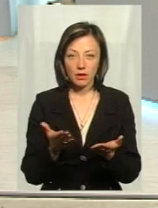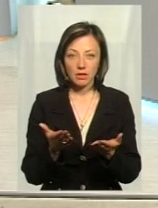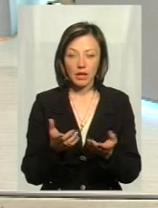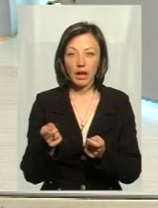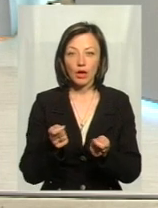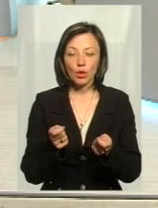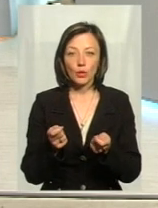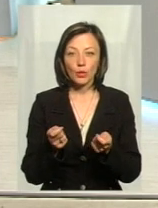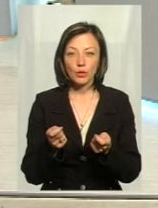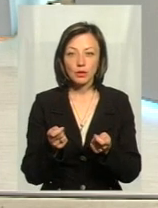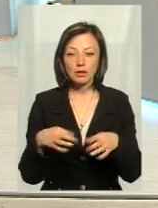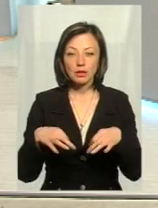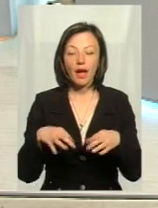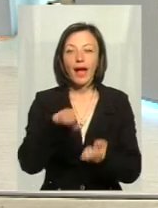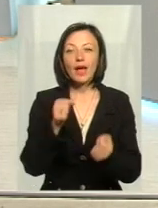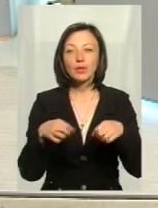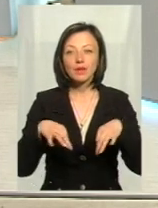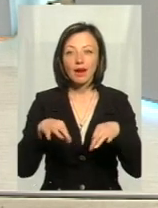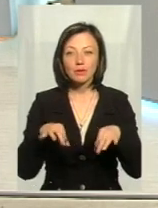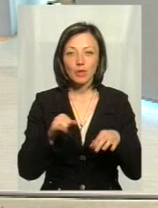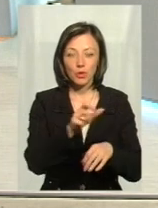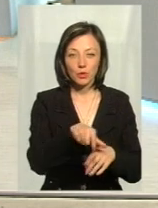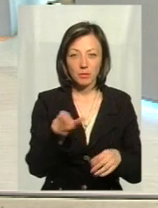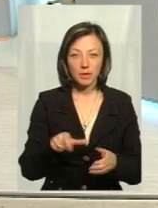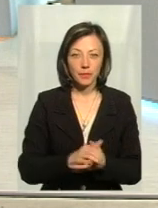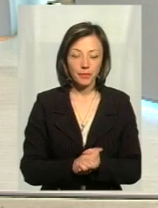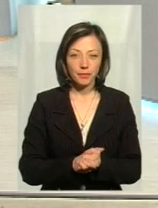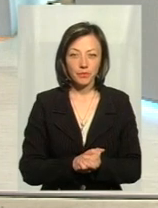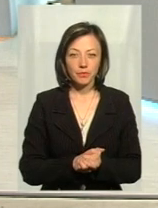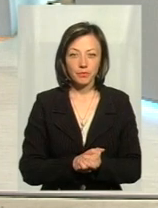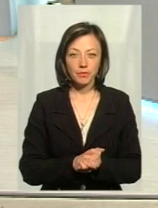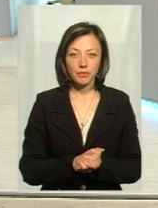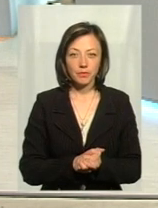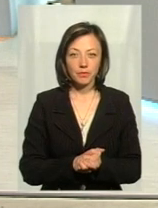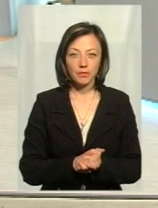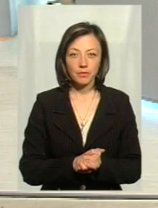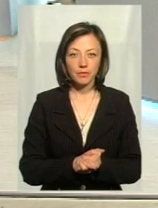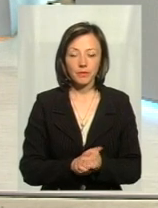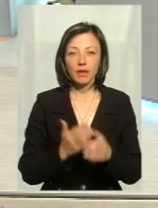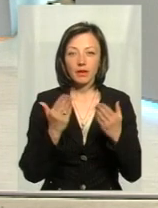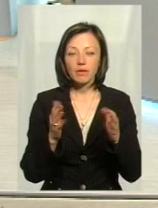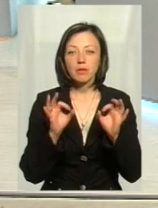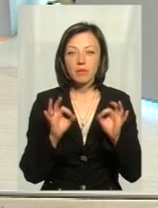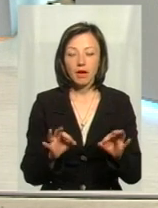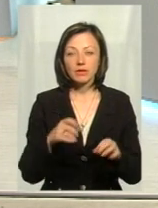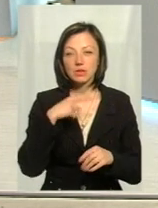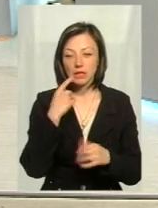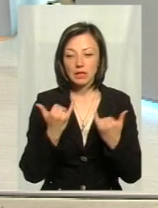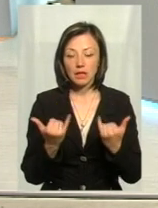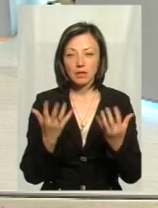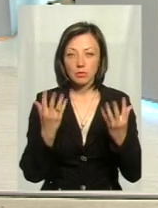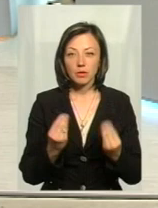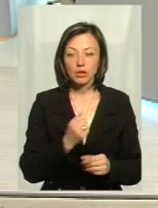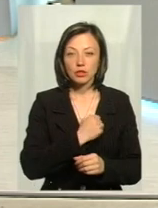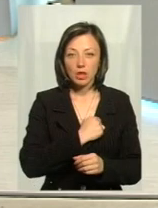Керують має на увазі транспортними засобами і людьми. Ну, ви правильно сказали. На даний момент, на жаль, от,